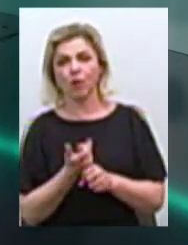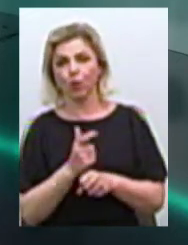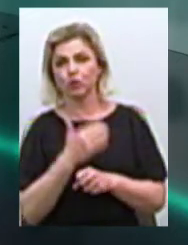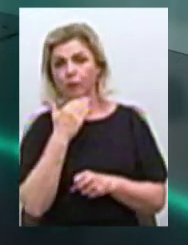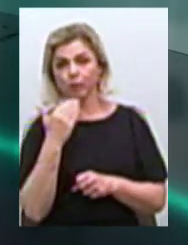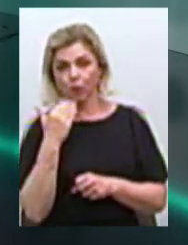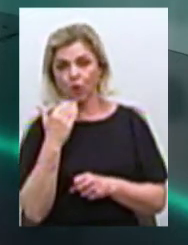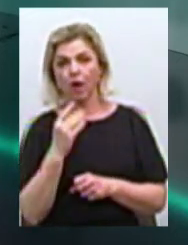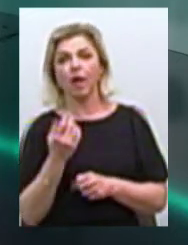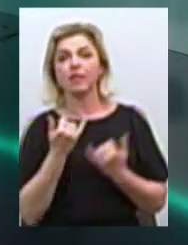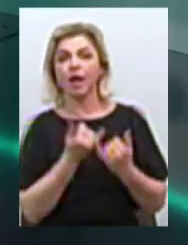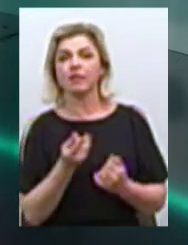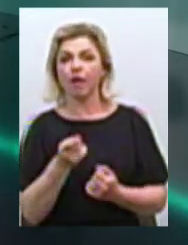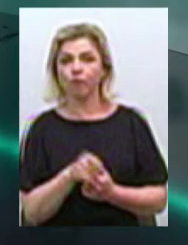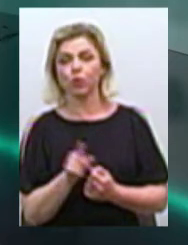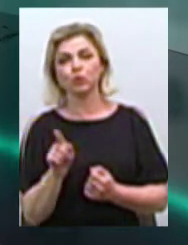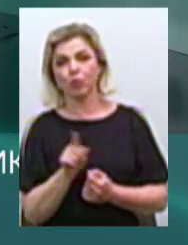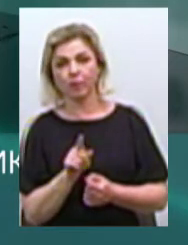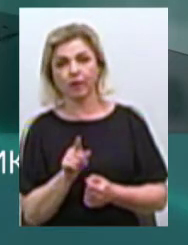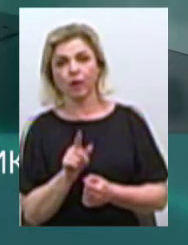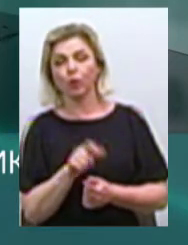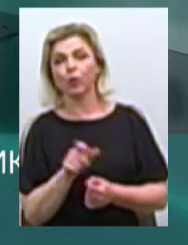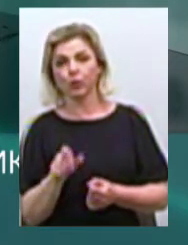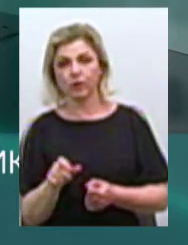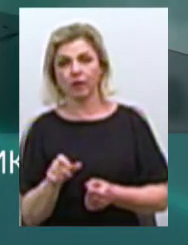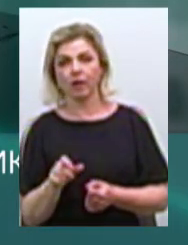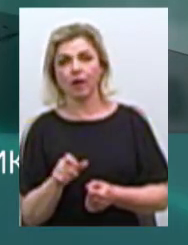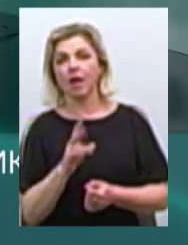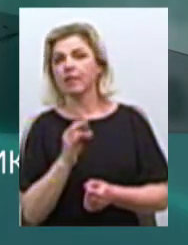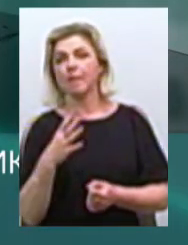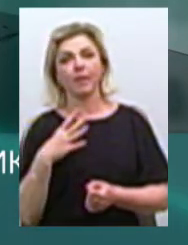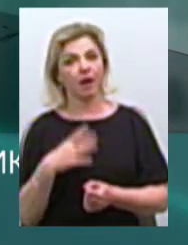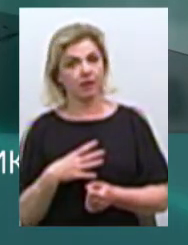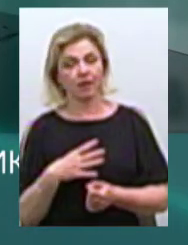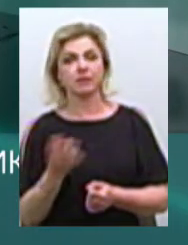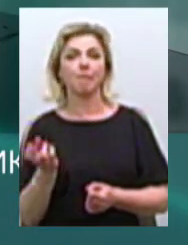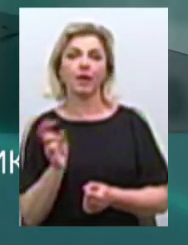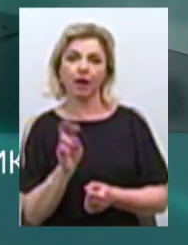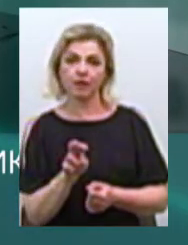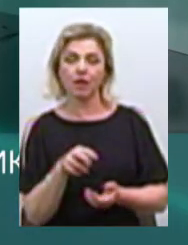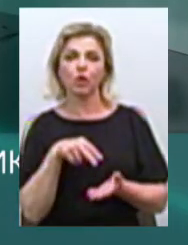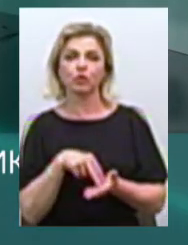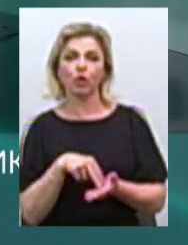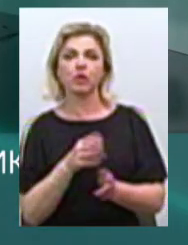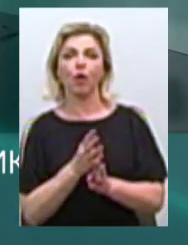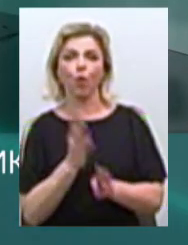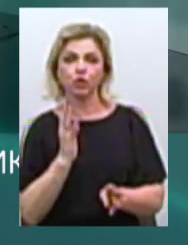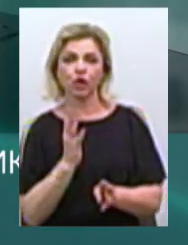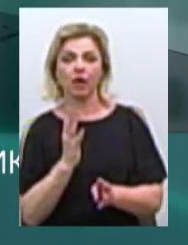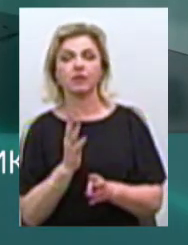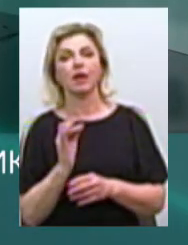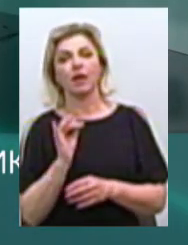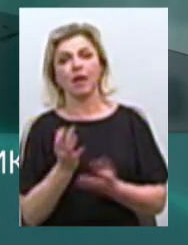багато для того, щоб людям не приходилось приходити, стояти в очередях